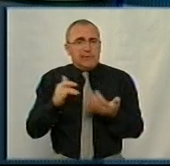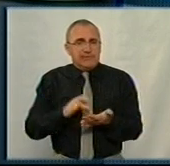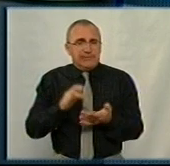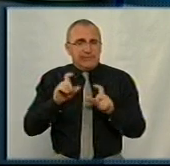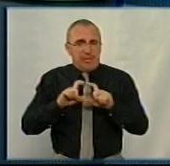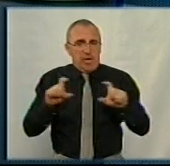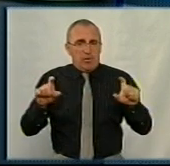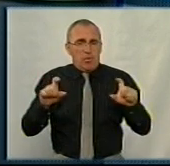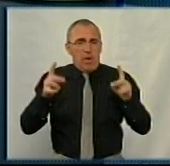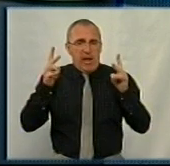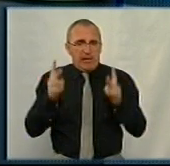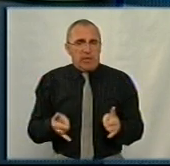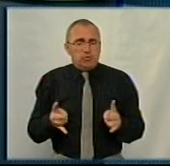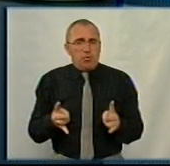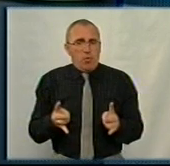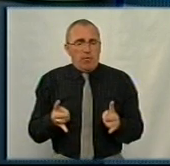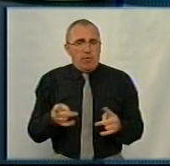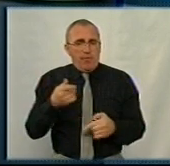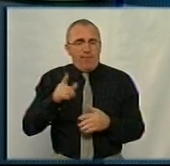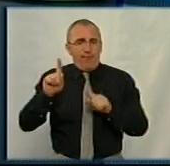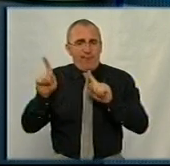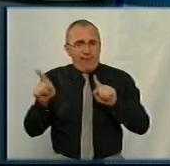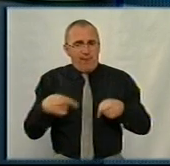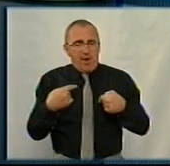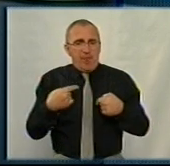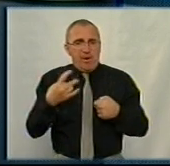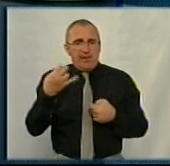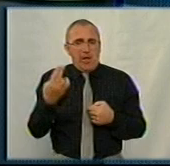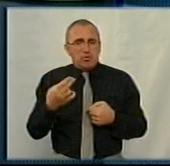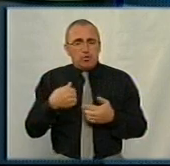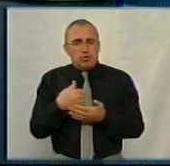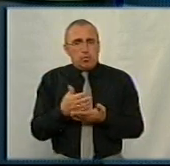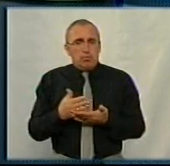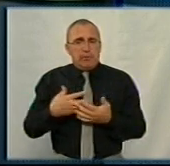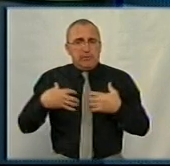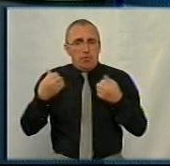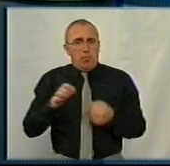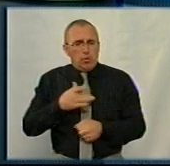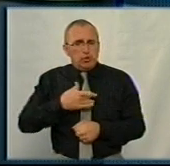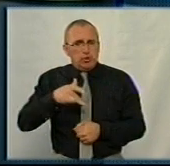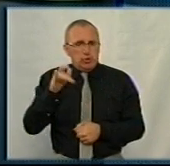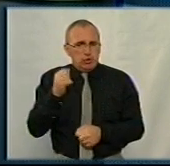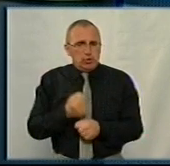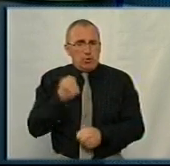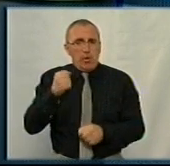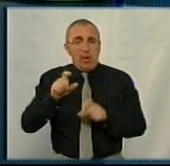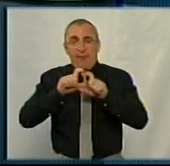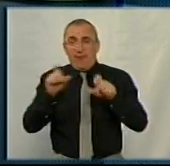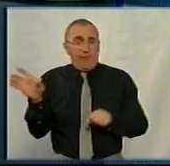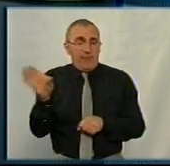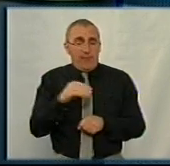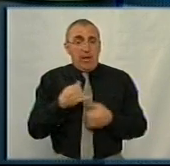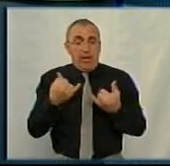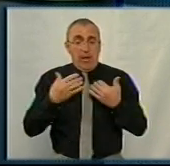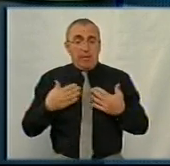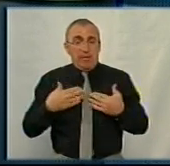катастрофи. саме так. Вимоги профнаціональної служби здоров'я були наскільки жарсткі, що не всі лікувальні заклади для